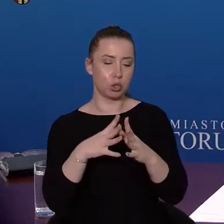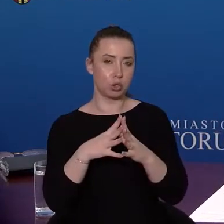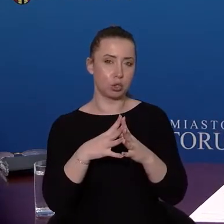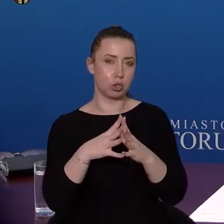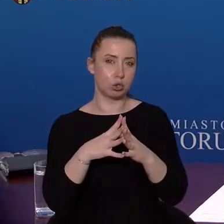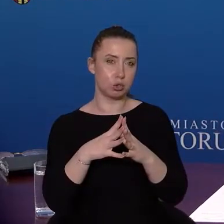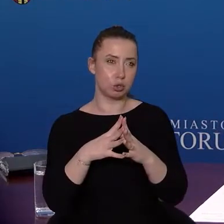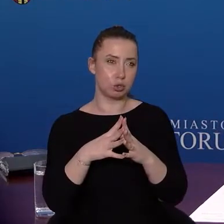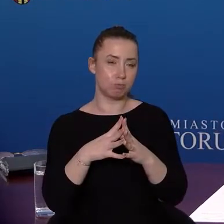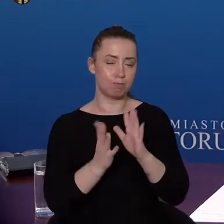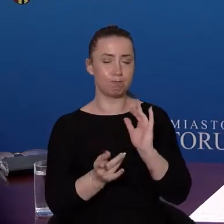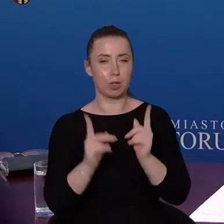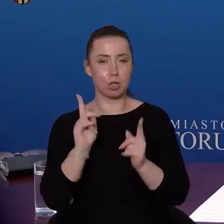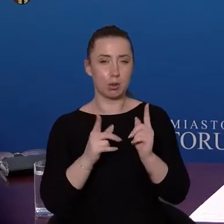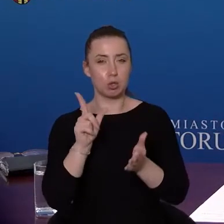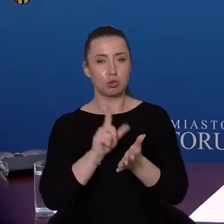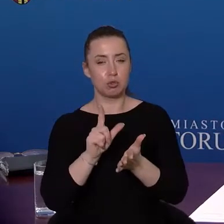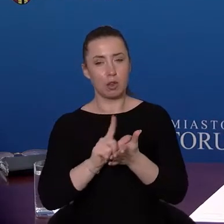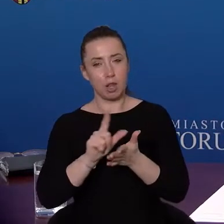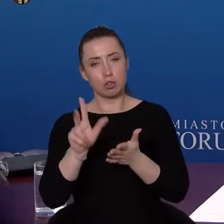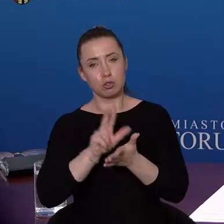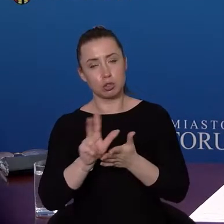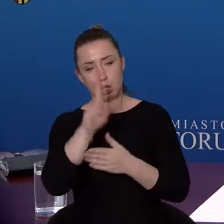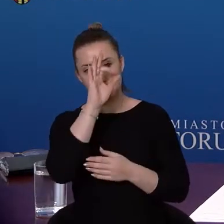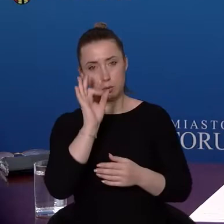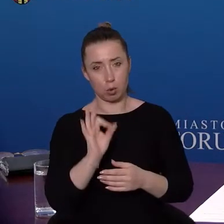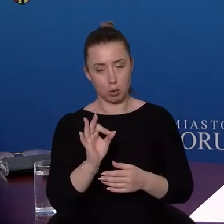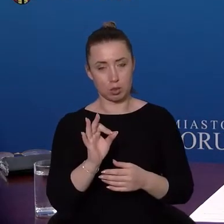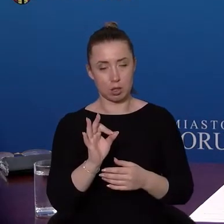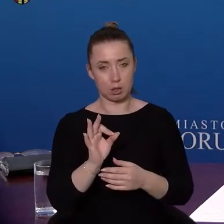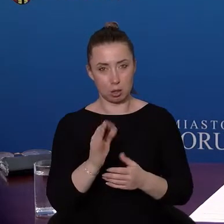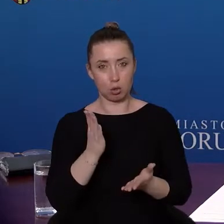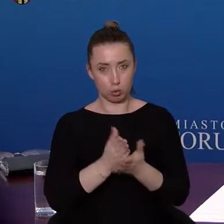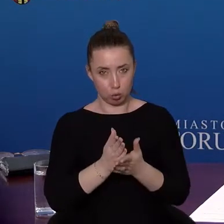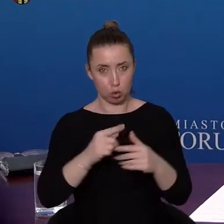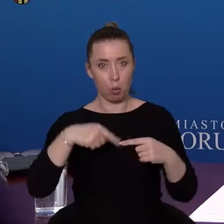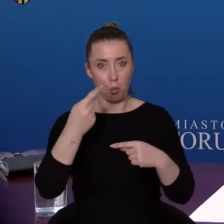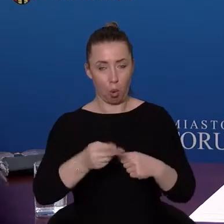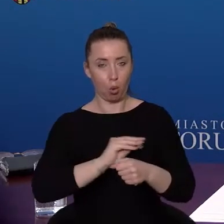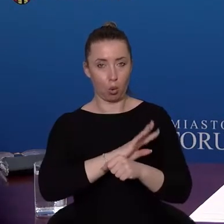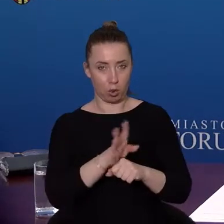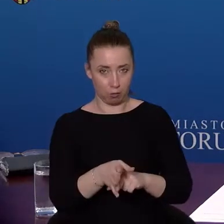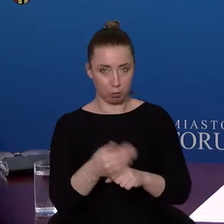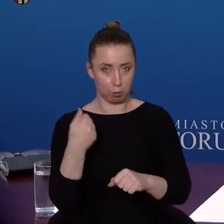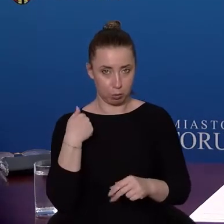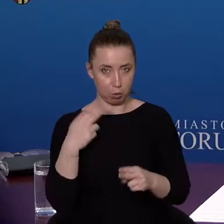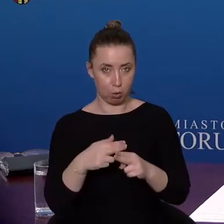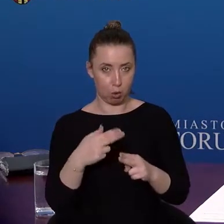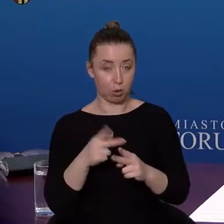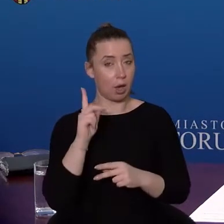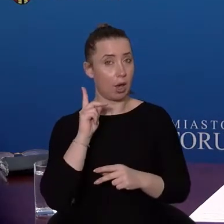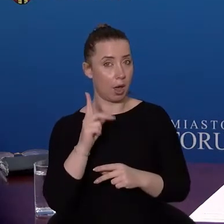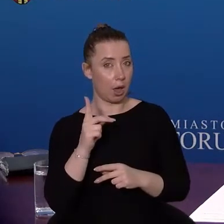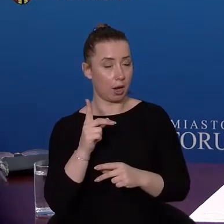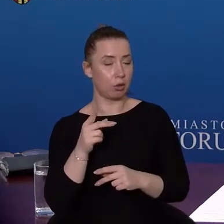-13% mieszkanek i mieszkańców Torunia, którzy przechorowali COVID, ale mimo